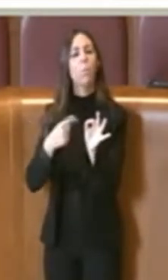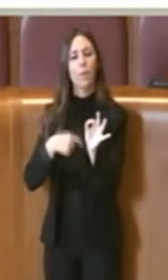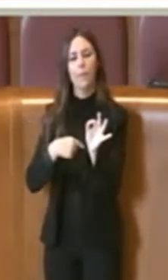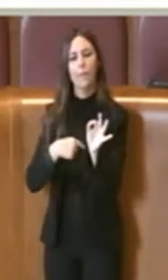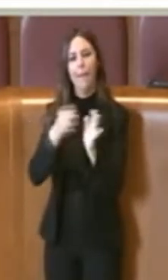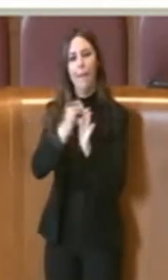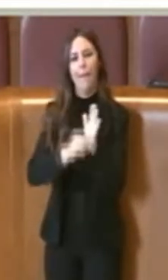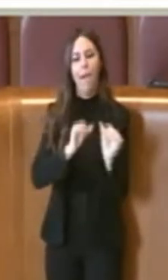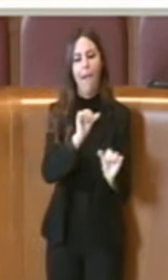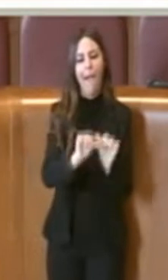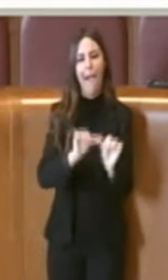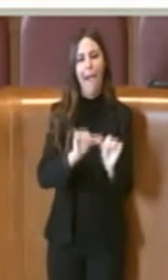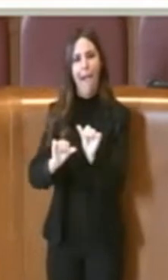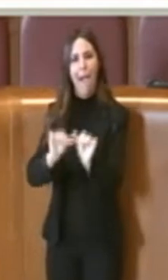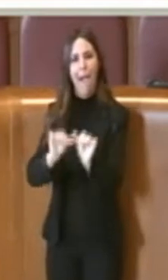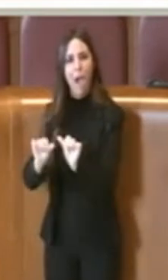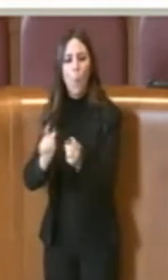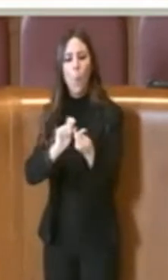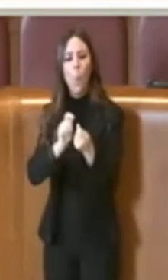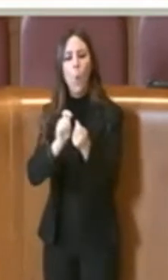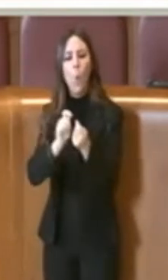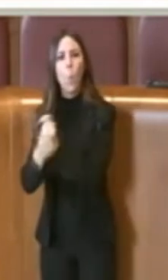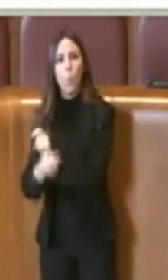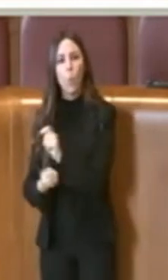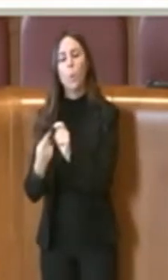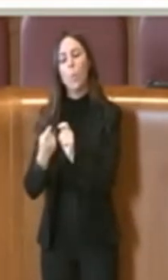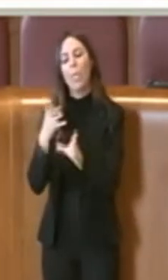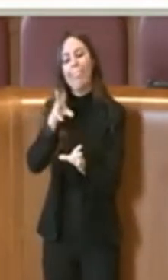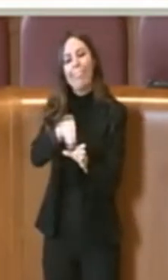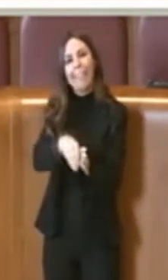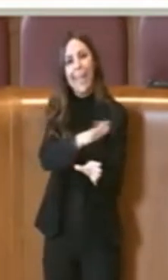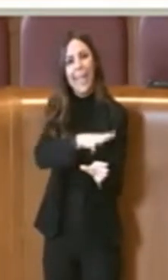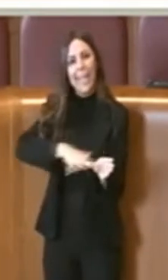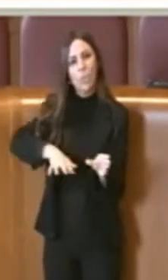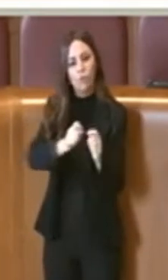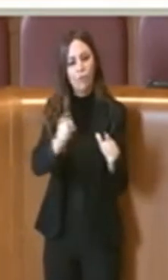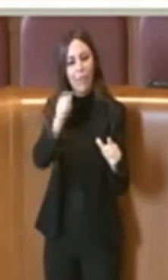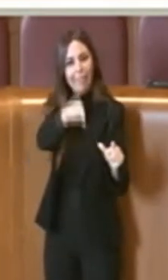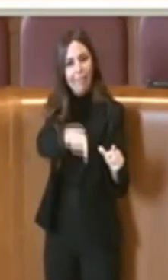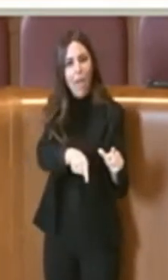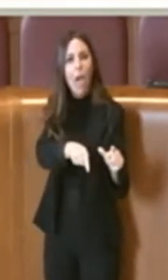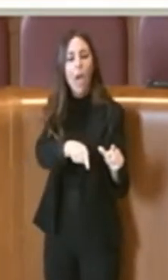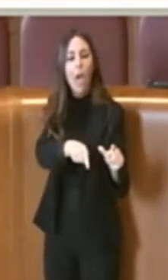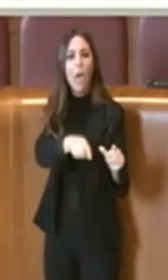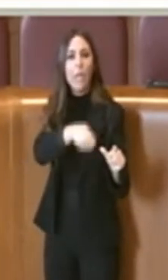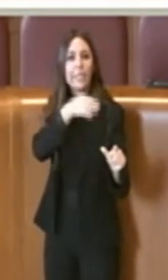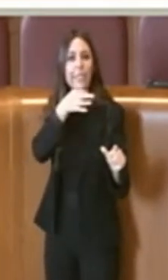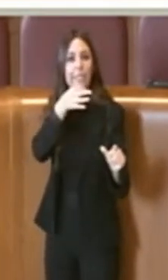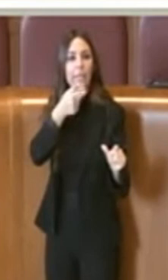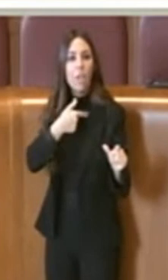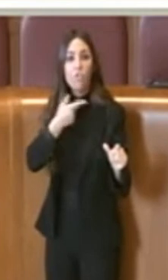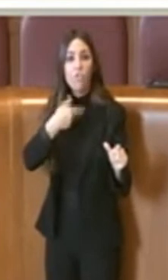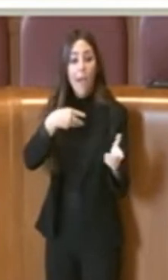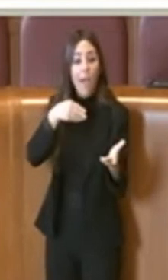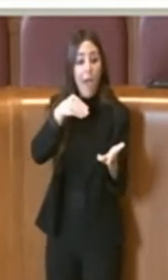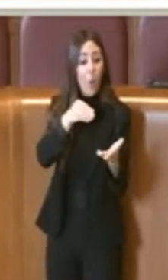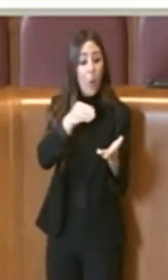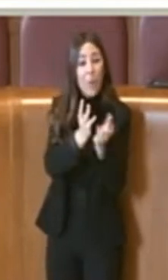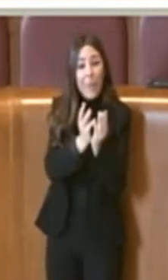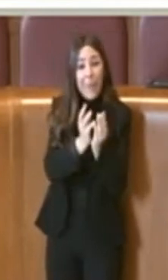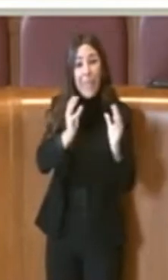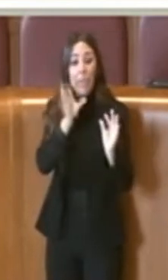cambiate e mutate all'interno degli habitat urbani, perciò ovviamente troviamo presenza dei nidi